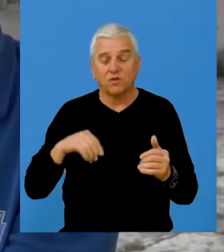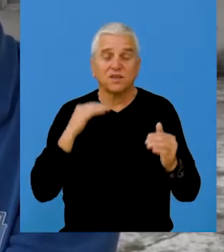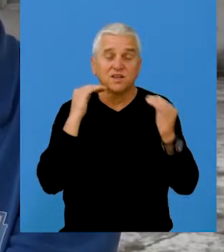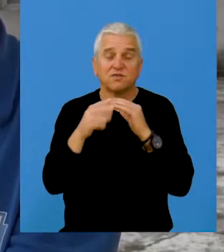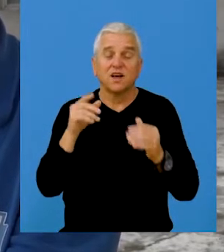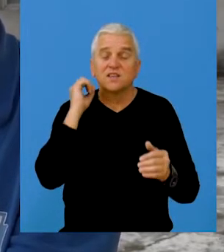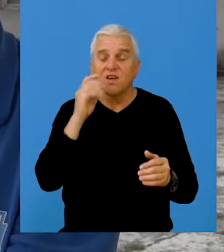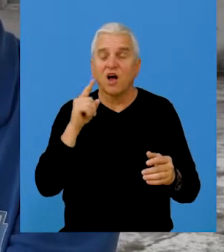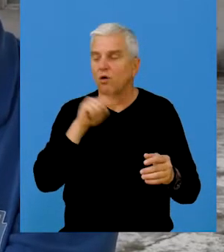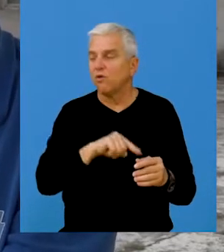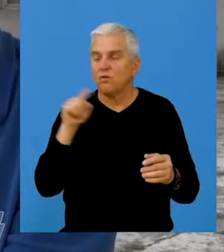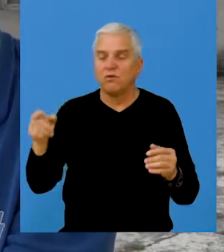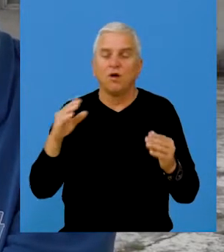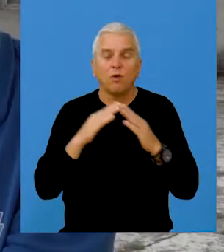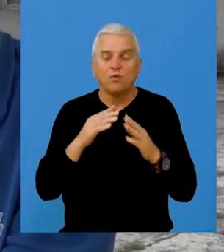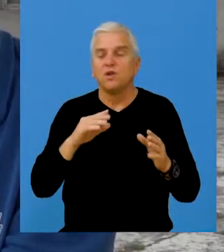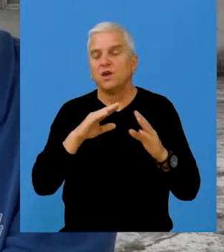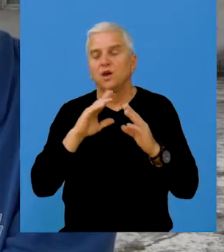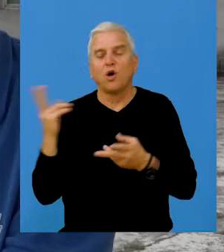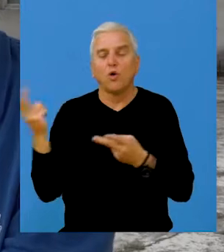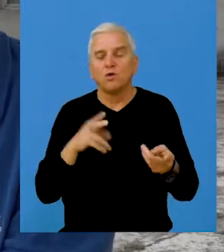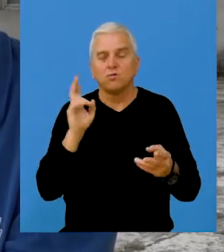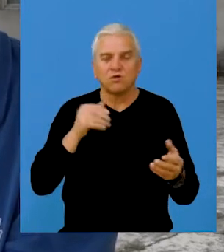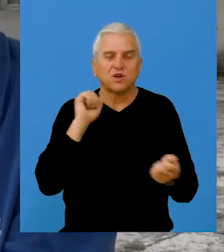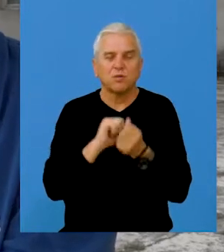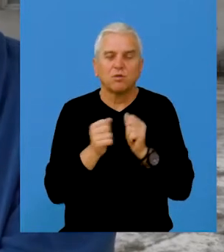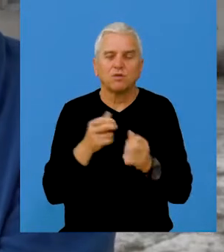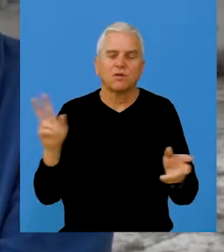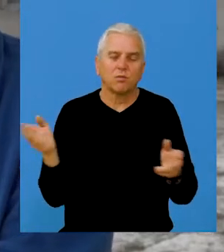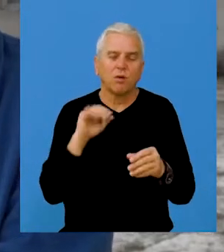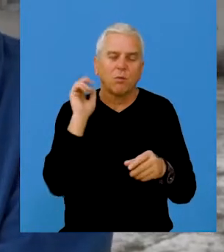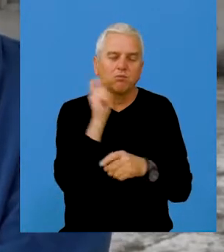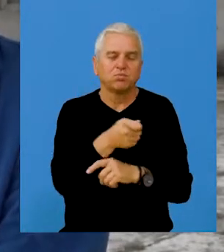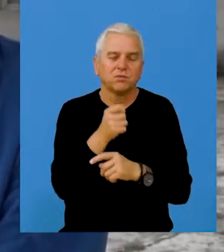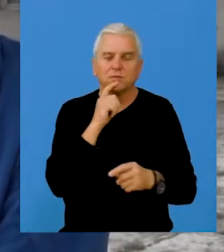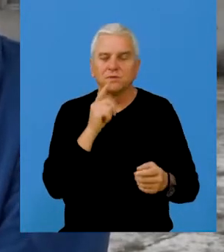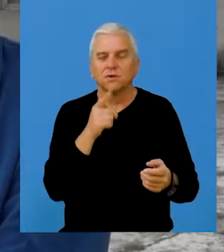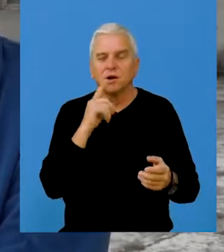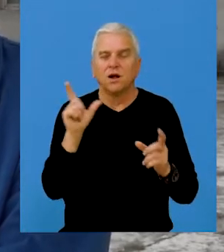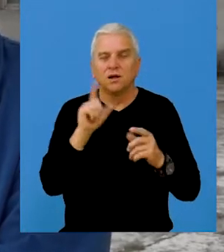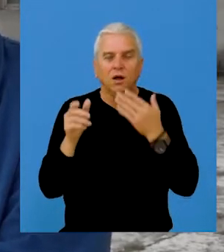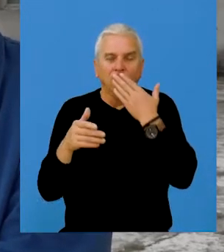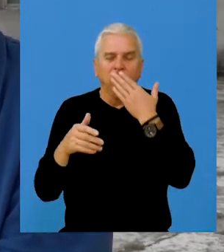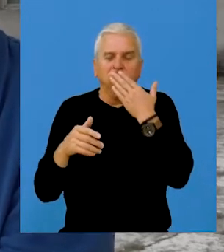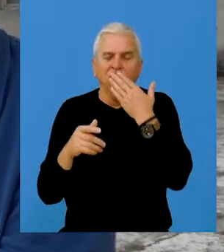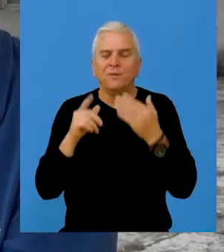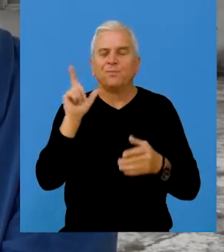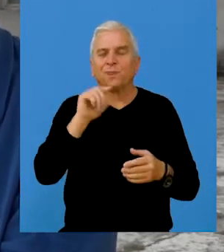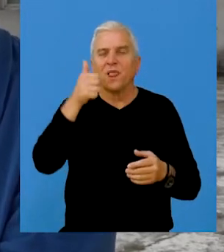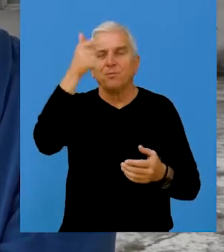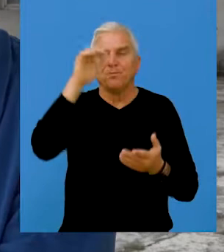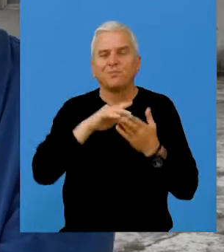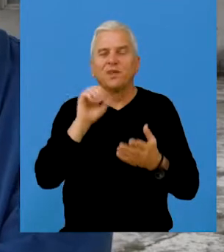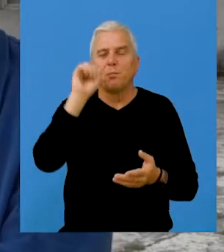mnogo izjednačenija liga i svakog možda pobedi i na strani i kući. I zato je i bodovni saldo u ligi,